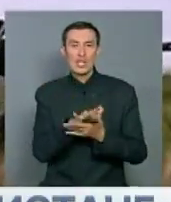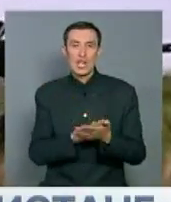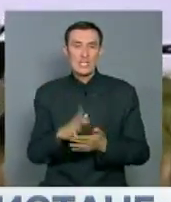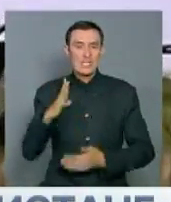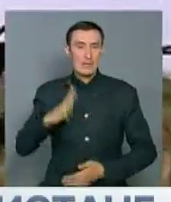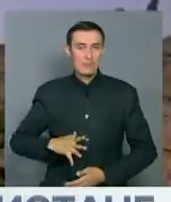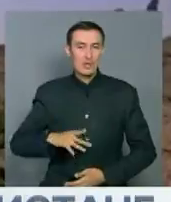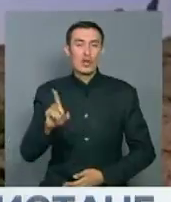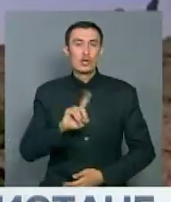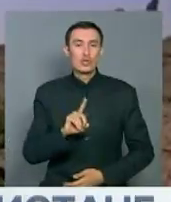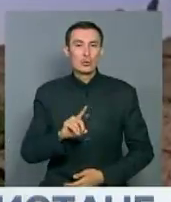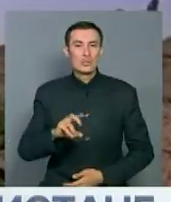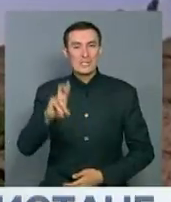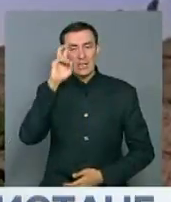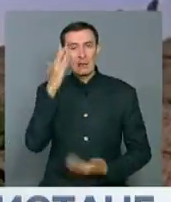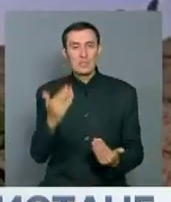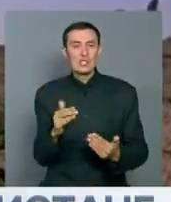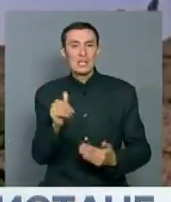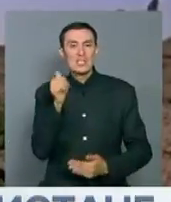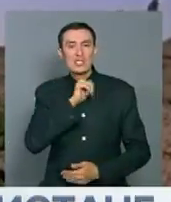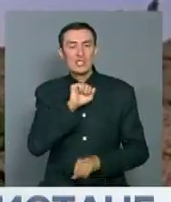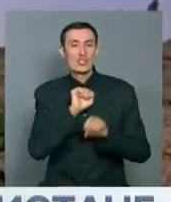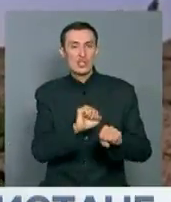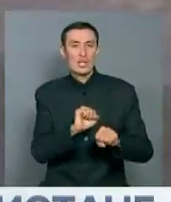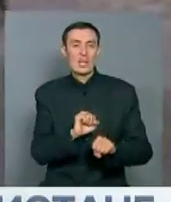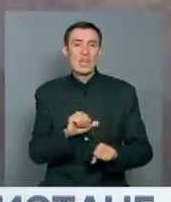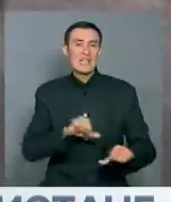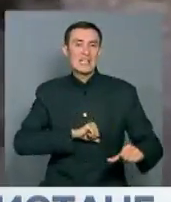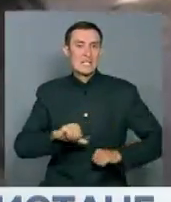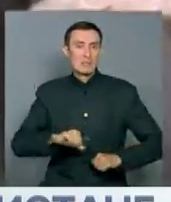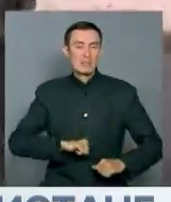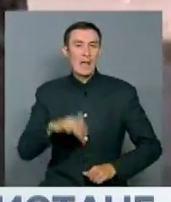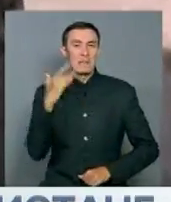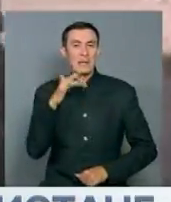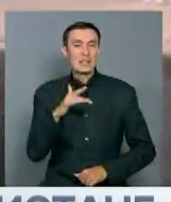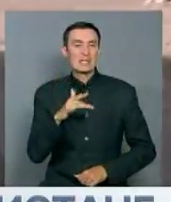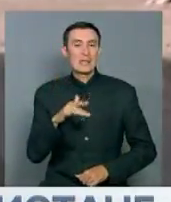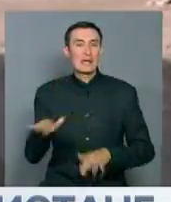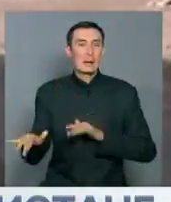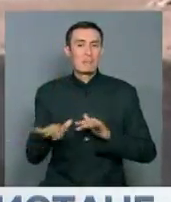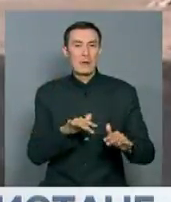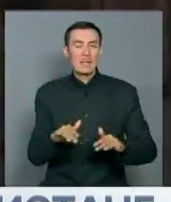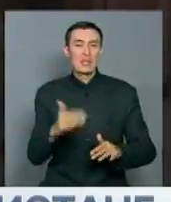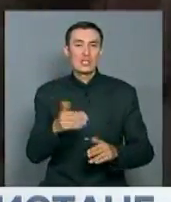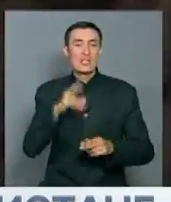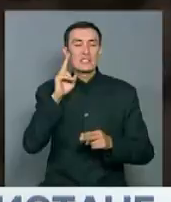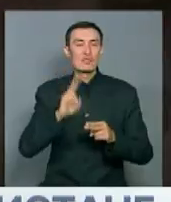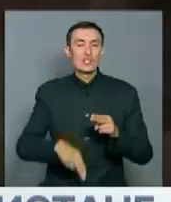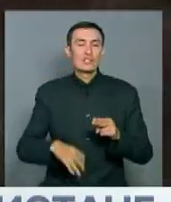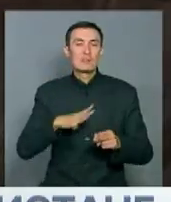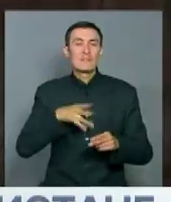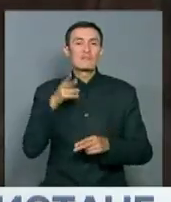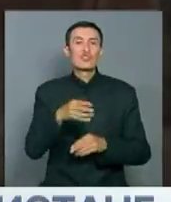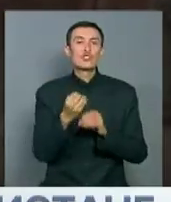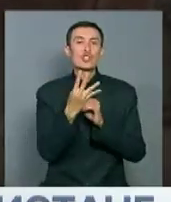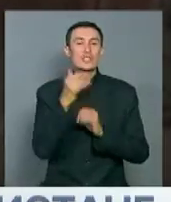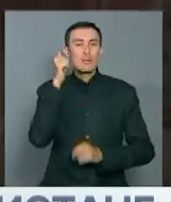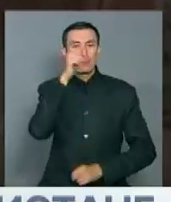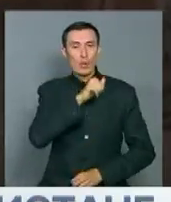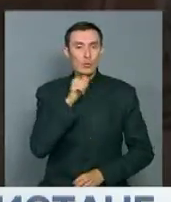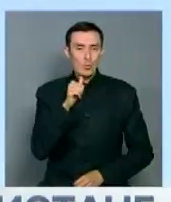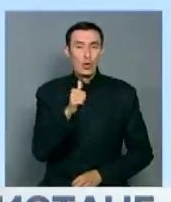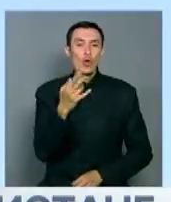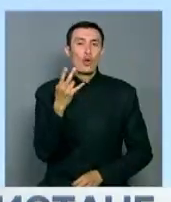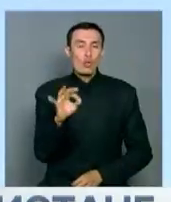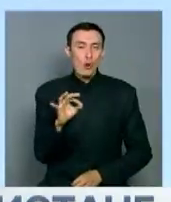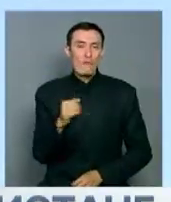с тем, что страна стала убежищем для экстремистов. Официально американская кампания в Афганистане завершилась в 2014 году.